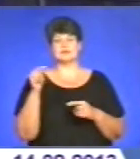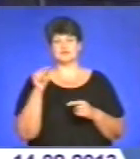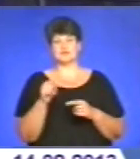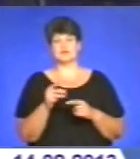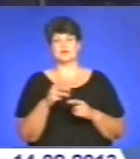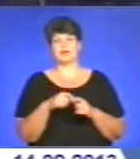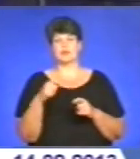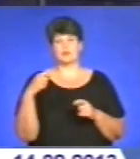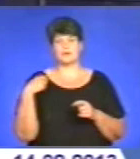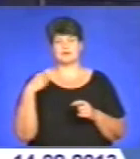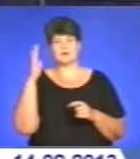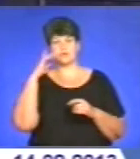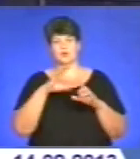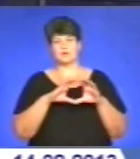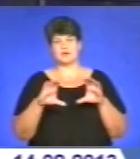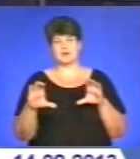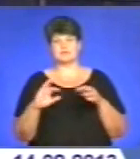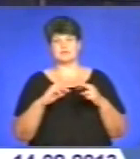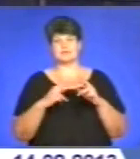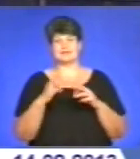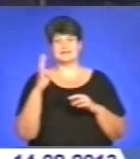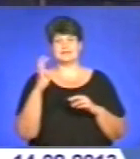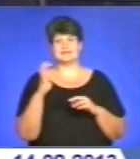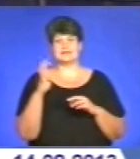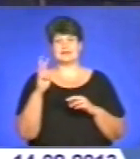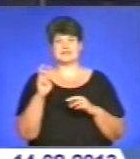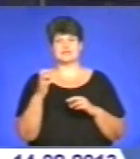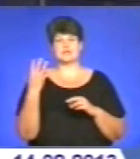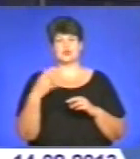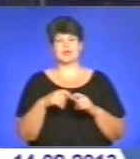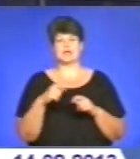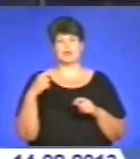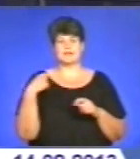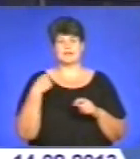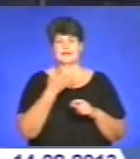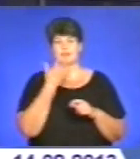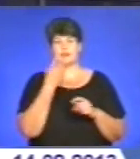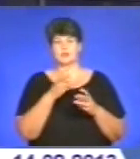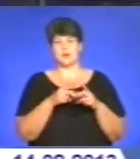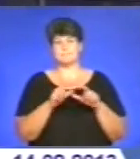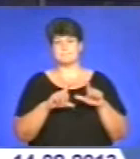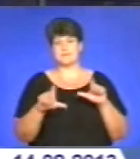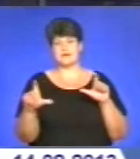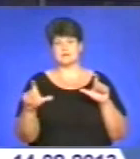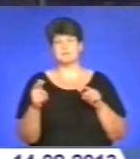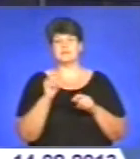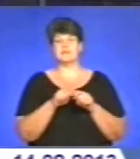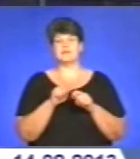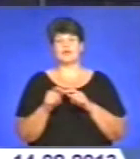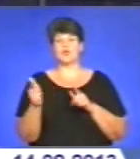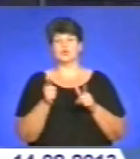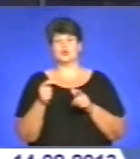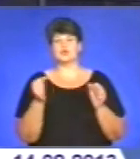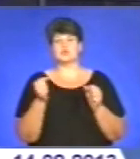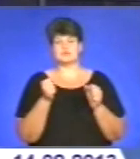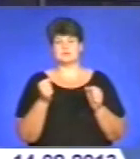мереж, а також замінили понад 340 кілометрів тепломереж. Перевірити, як комунальники готуються до зими, особисто виїхав